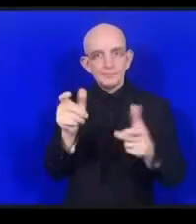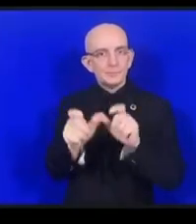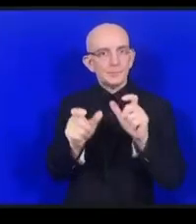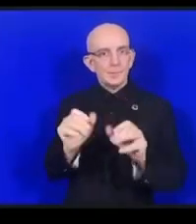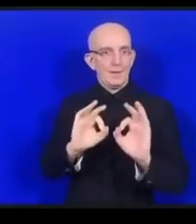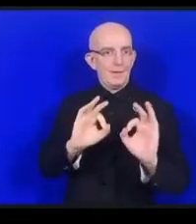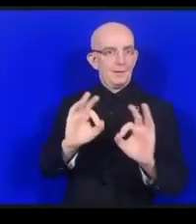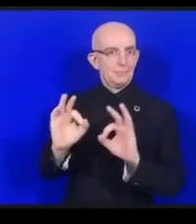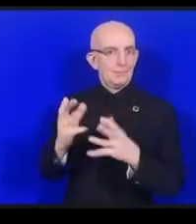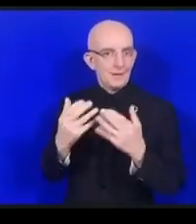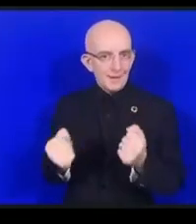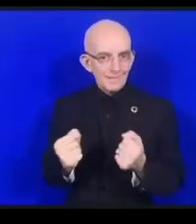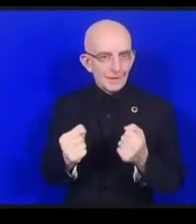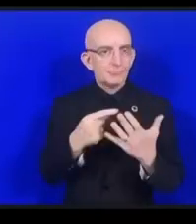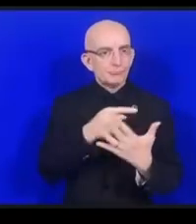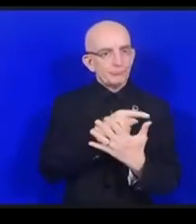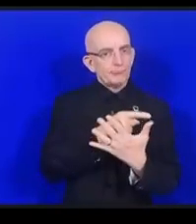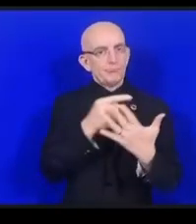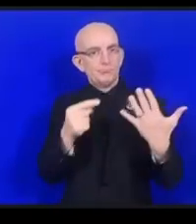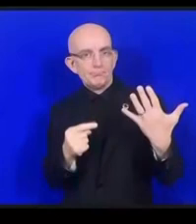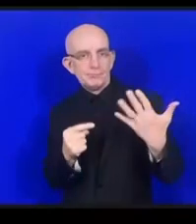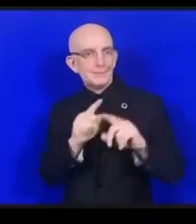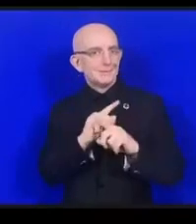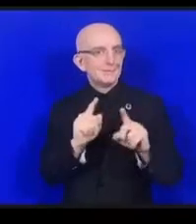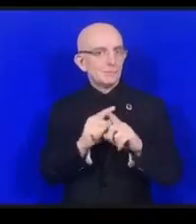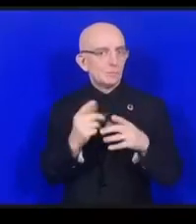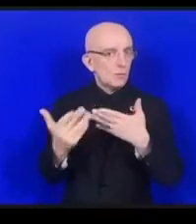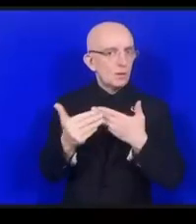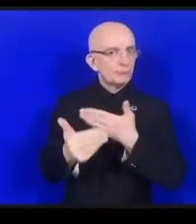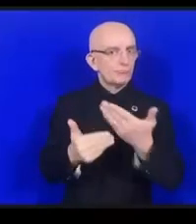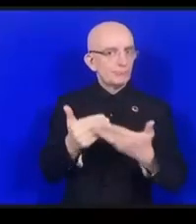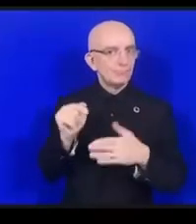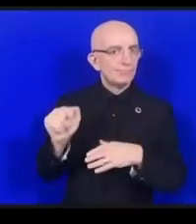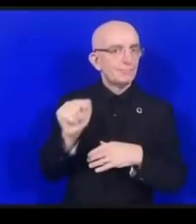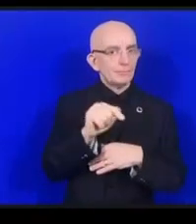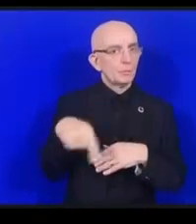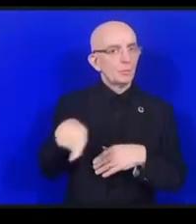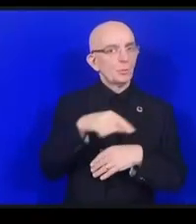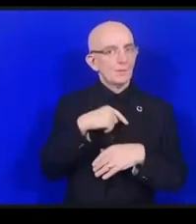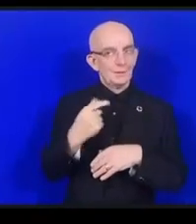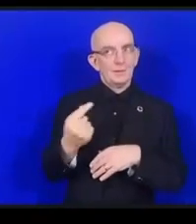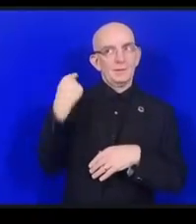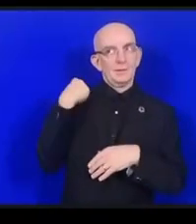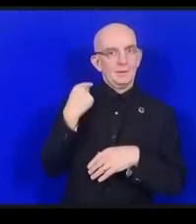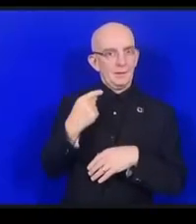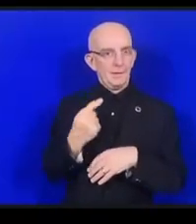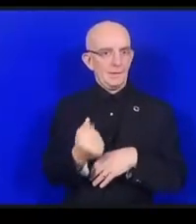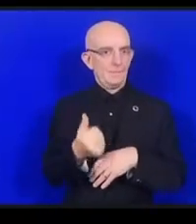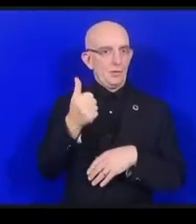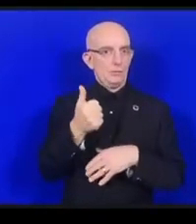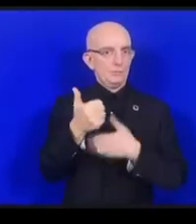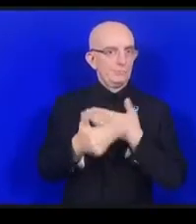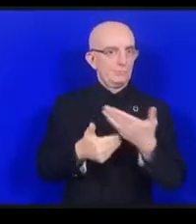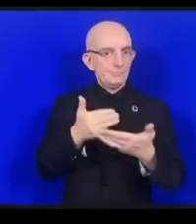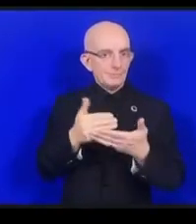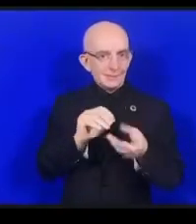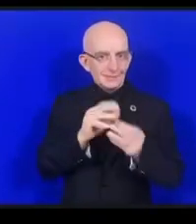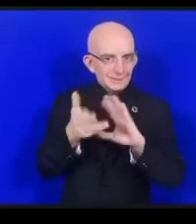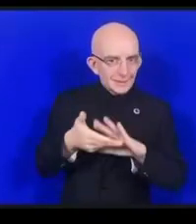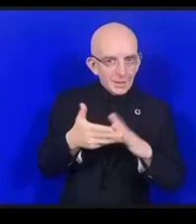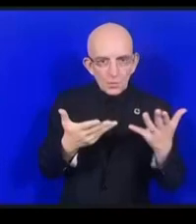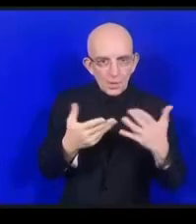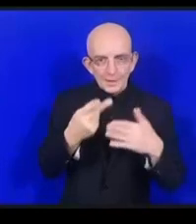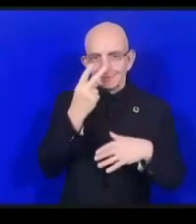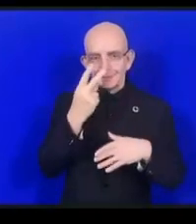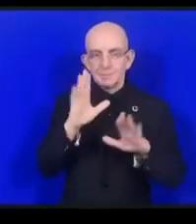IoTで仕事を始めた時ある一連の価値観というのをベストプラクティとして